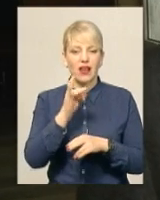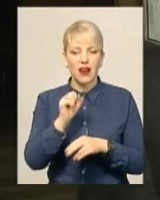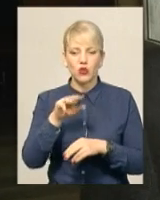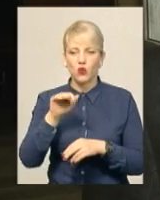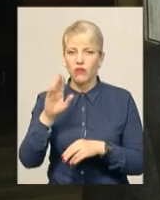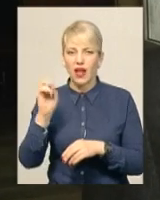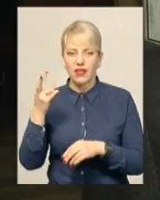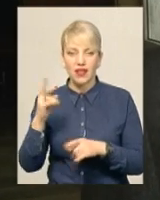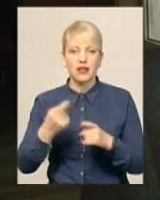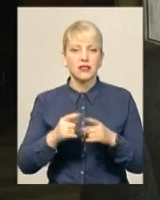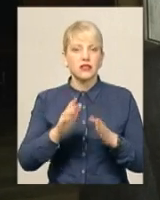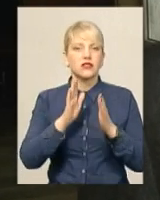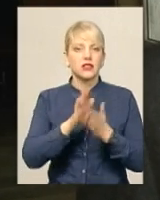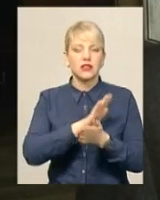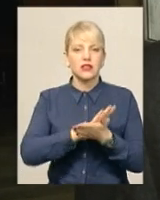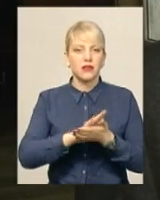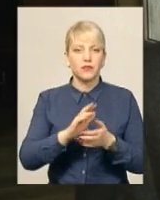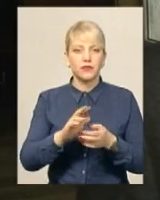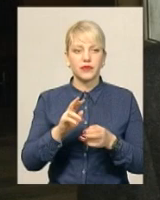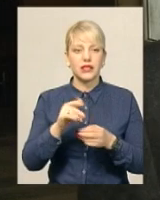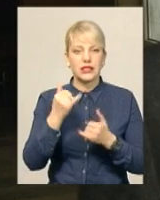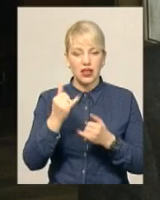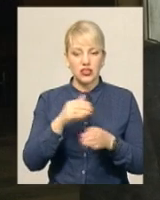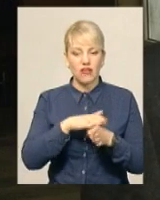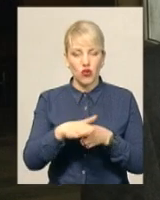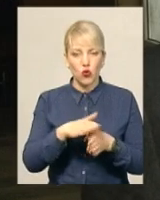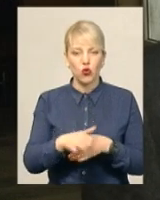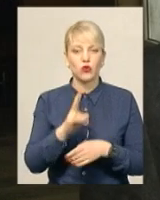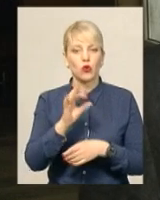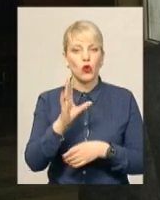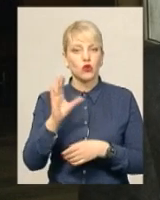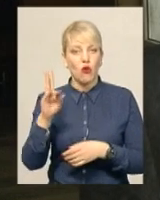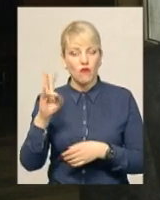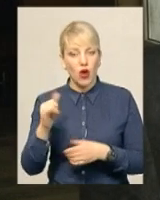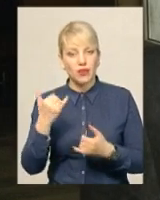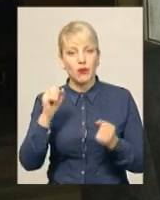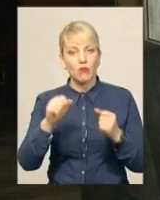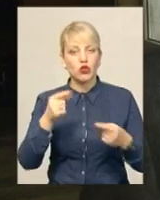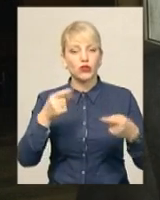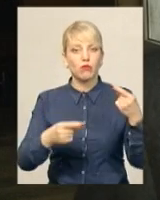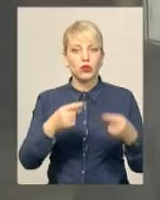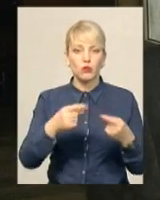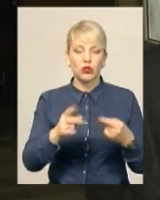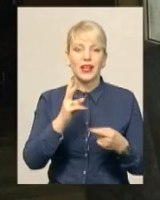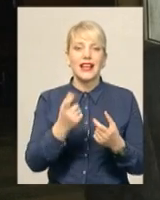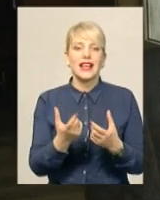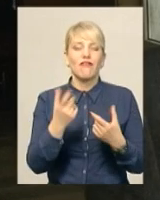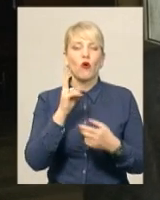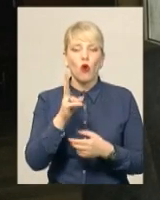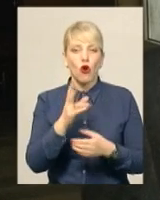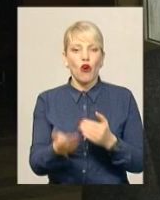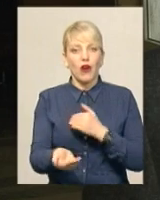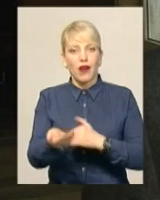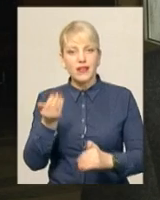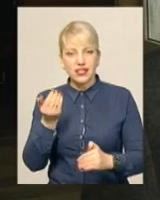використовується косівськими майстрами. І тепер ми можемо поспорити з Косовом, в кого раніше була використана ця техніка. Пізніше, вже в